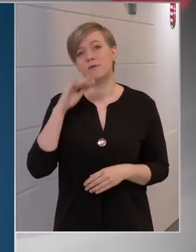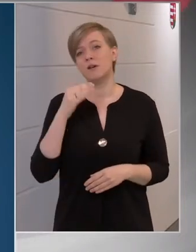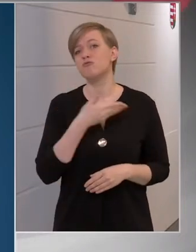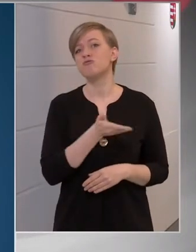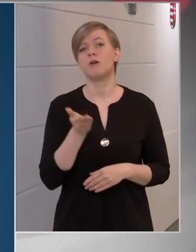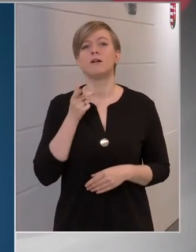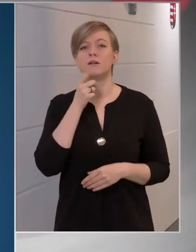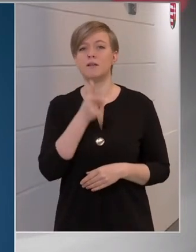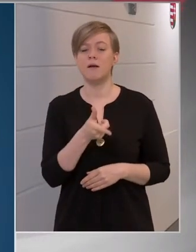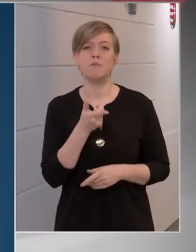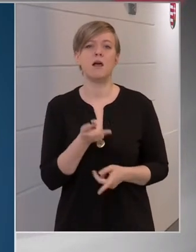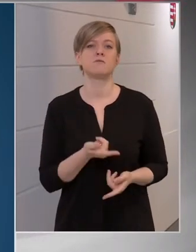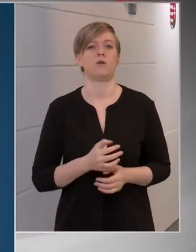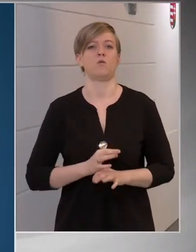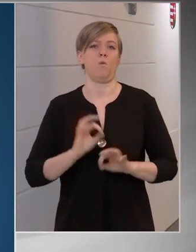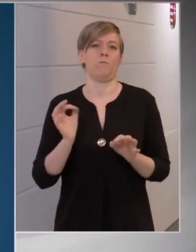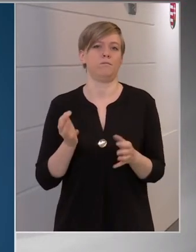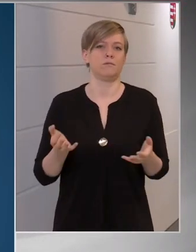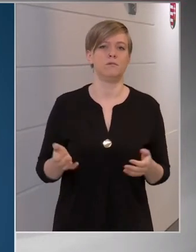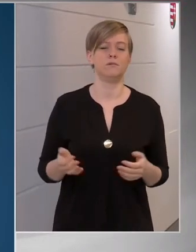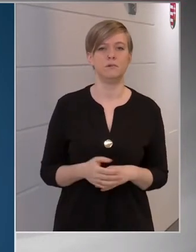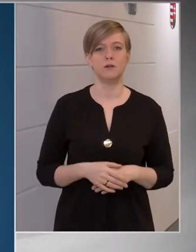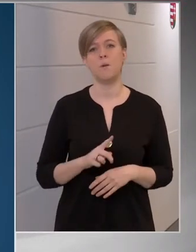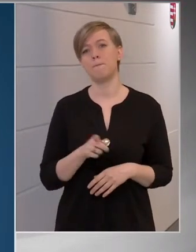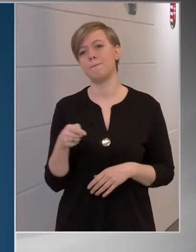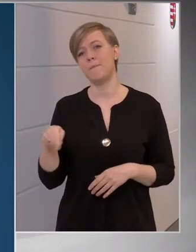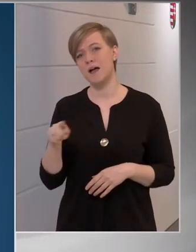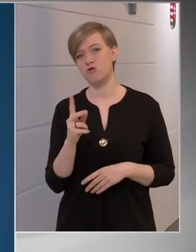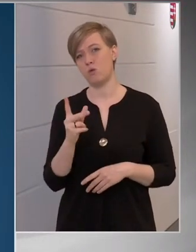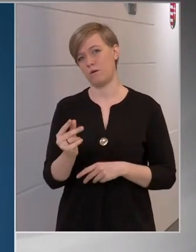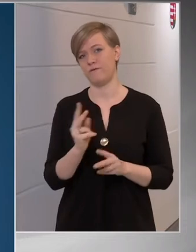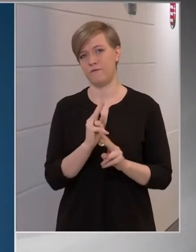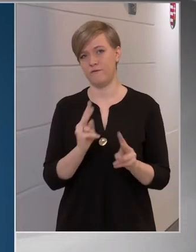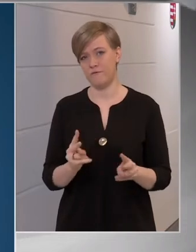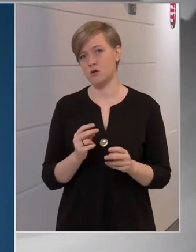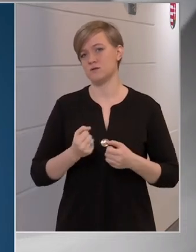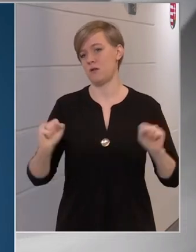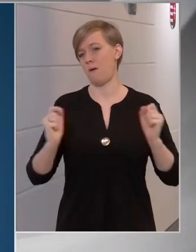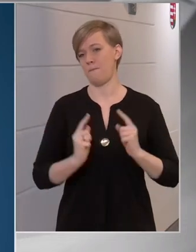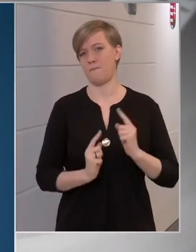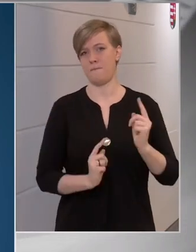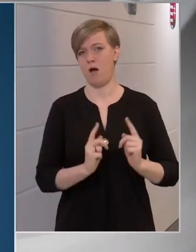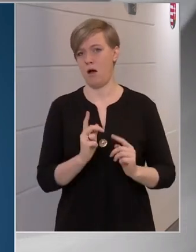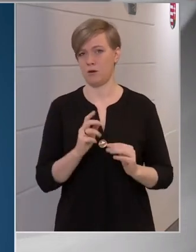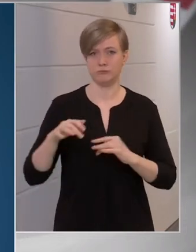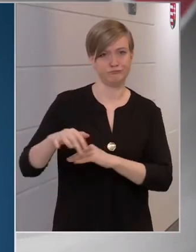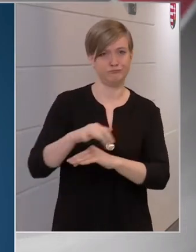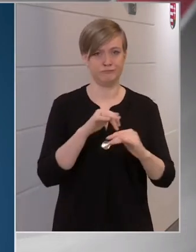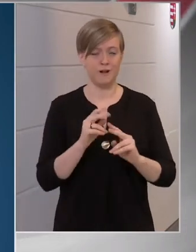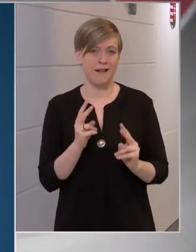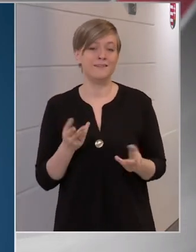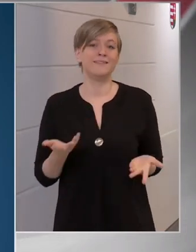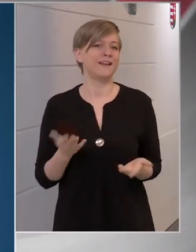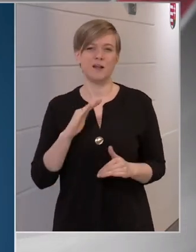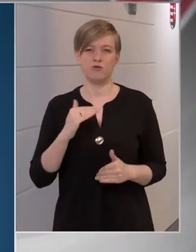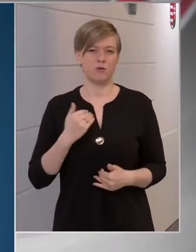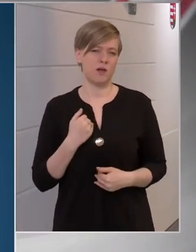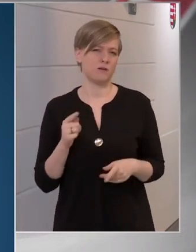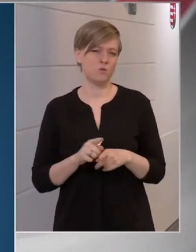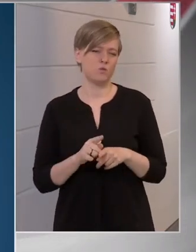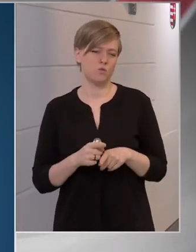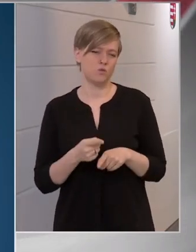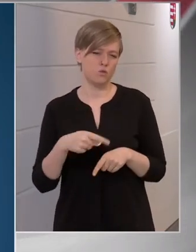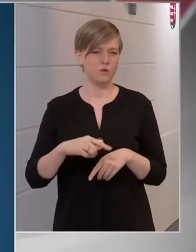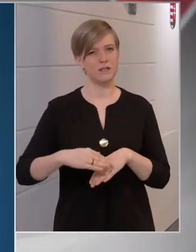senkinek nem lesz attól jobb, hogyha a másik, aki be van oltva már szabadabban mozog, de ne csodálkozzunk, hogyha sokan úgy